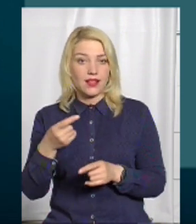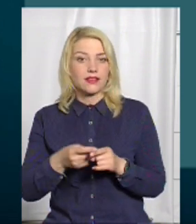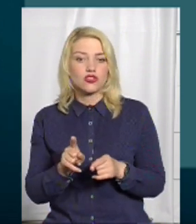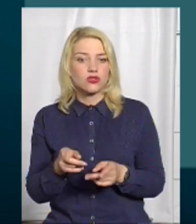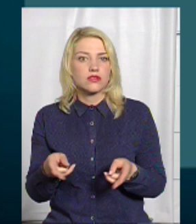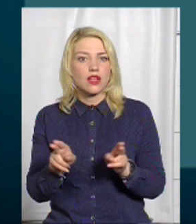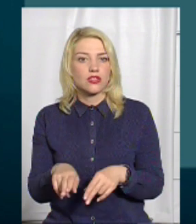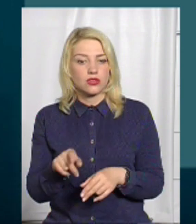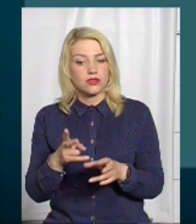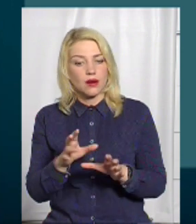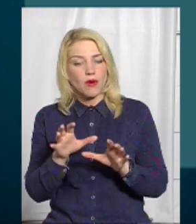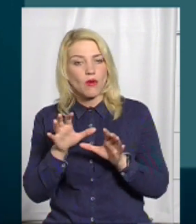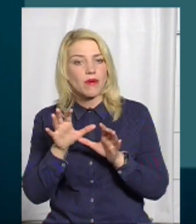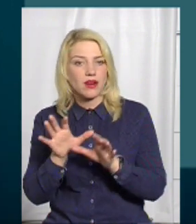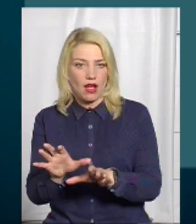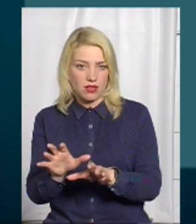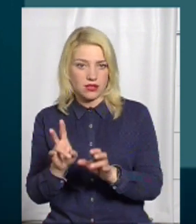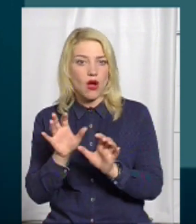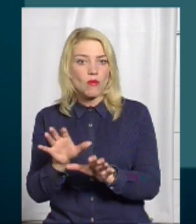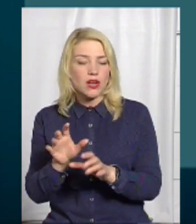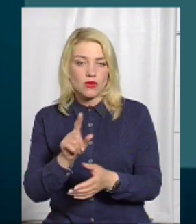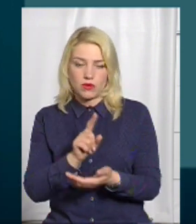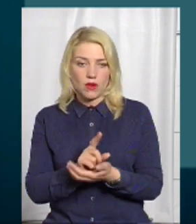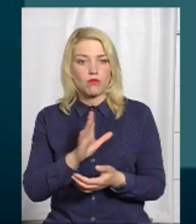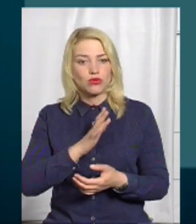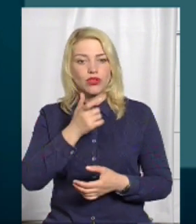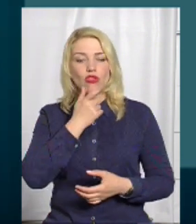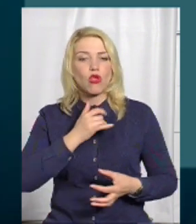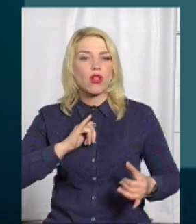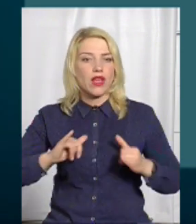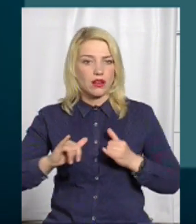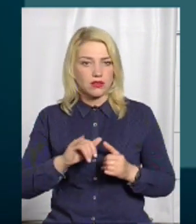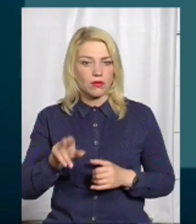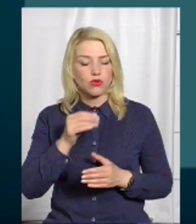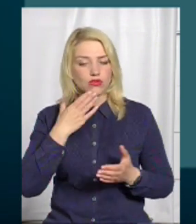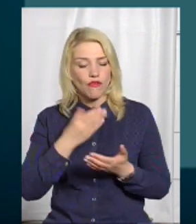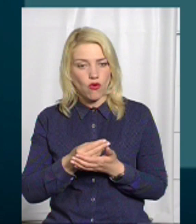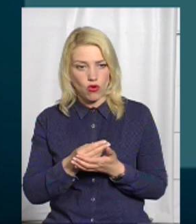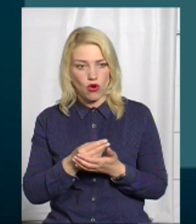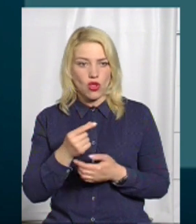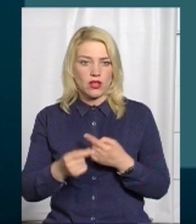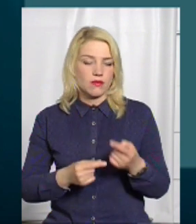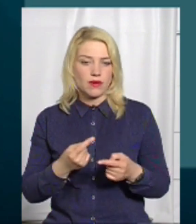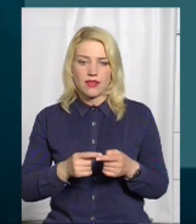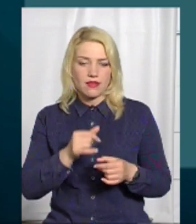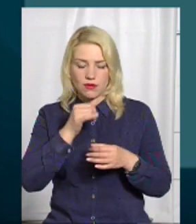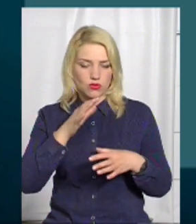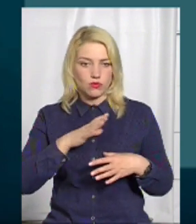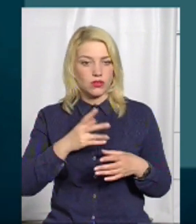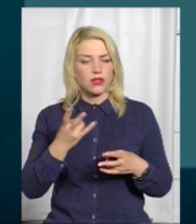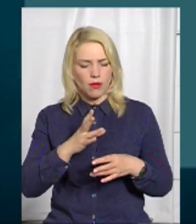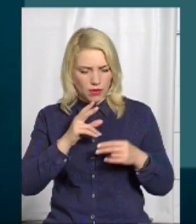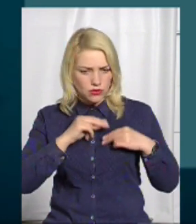залишилось, його треба оберігати обов'язково. Бути толерантним до свого надбання не можна. Це мають працювати